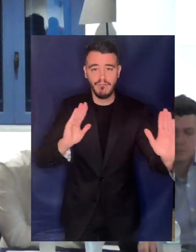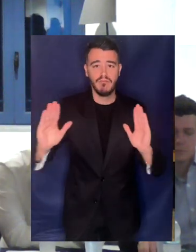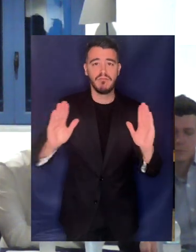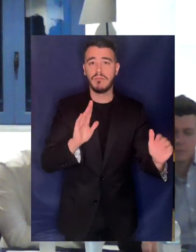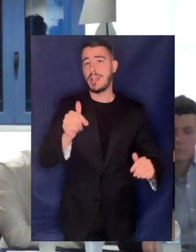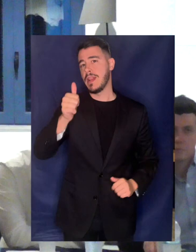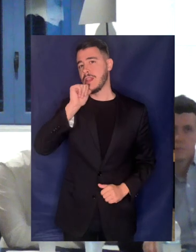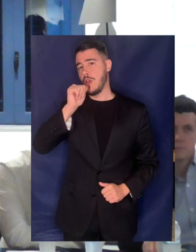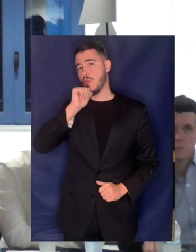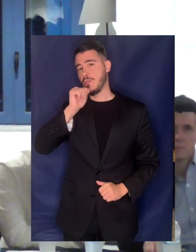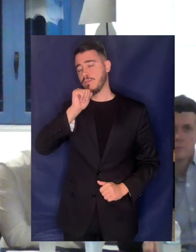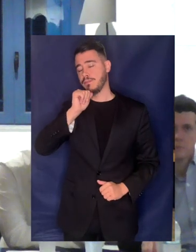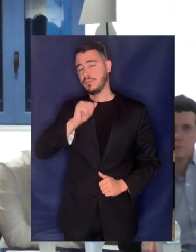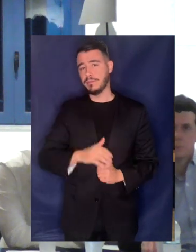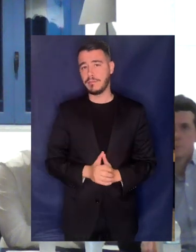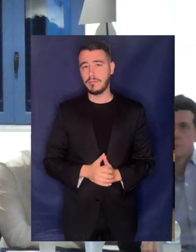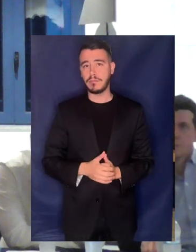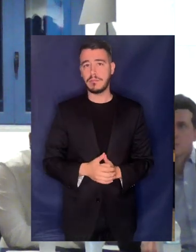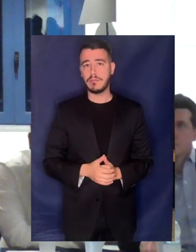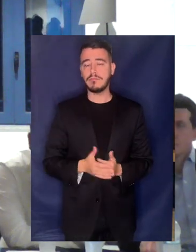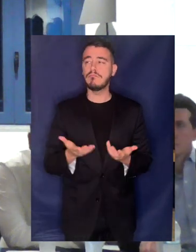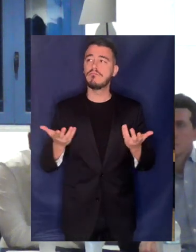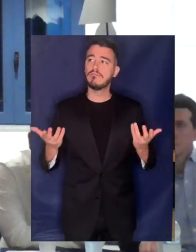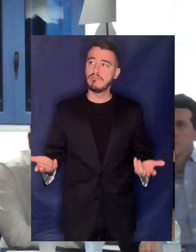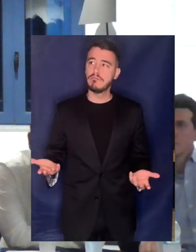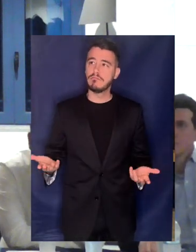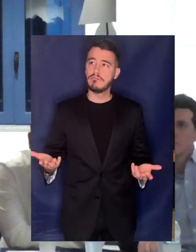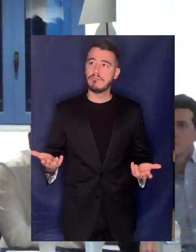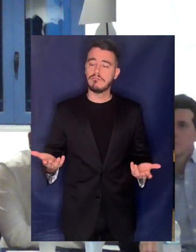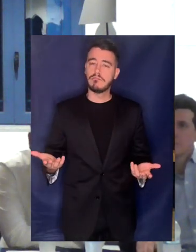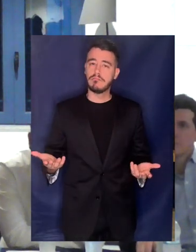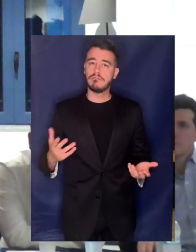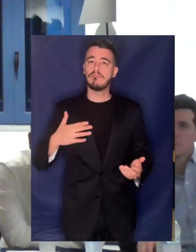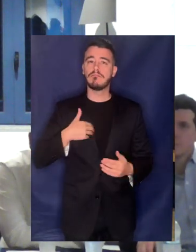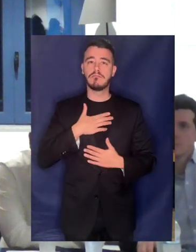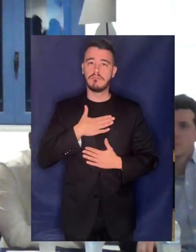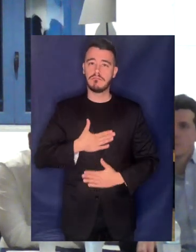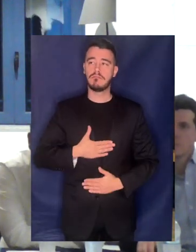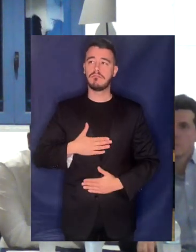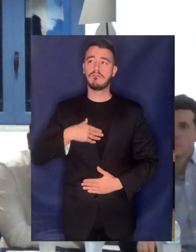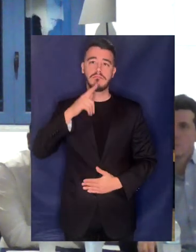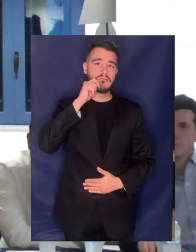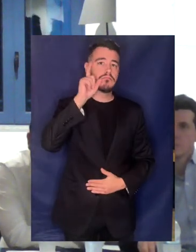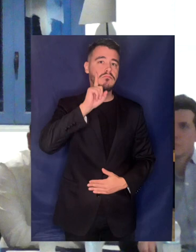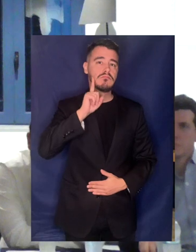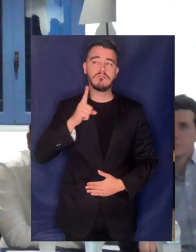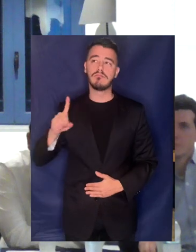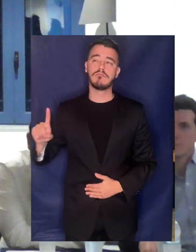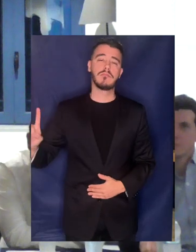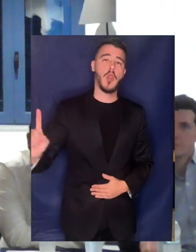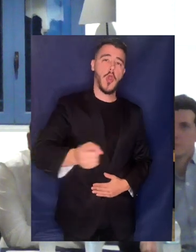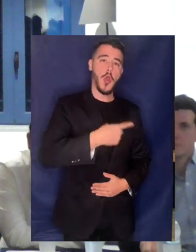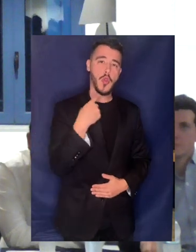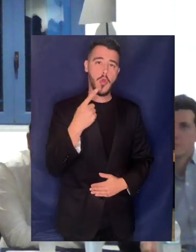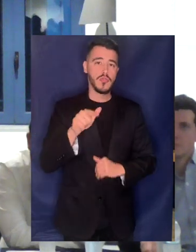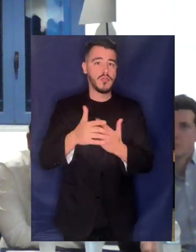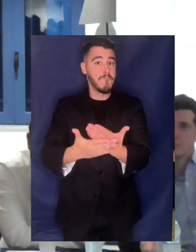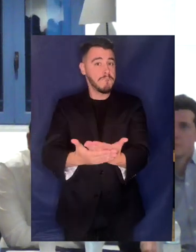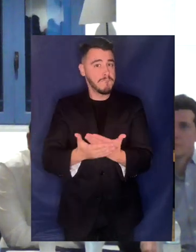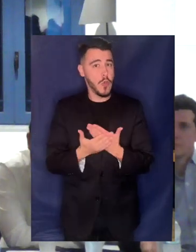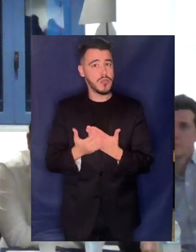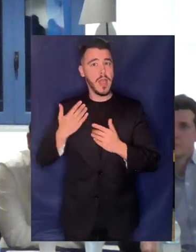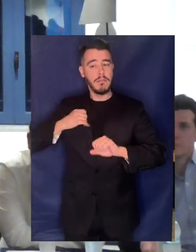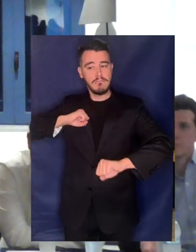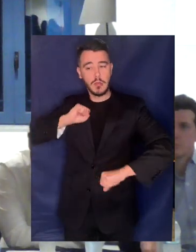χαρακτήρα του νερού Με αυτές τις σκέψεις νομίζω θα καλέσω όλους και όλους να δώσουμε μαζί τη μάχη για τη μεγάλη πολιτική